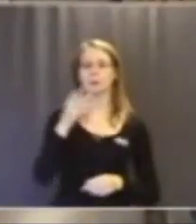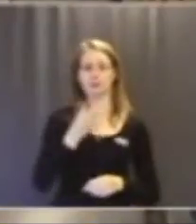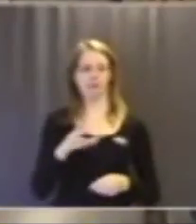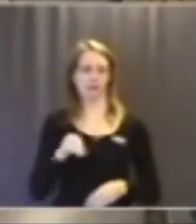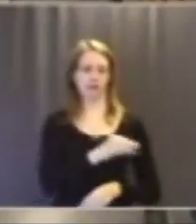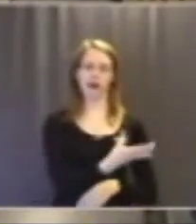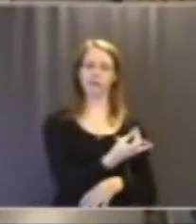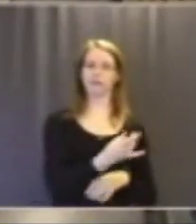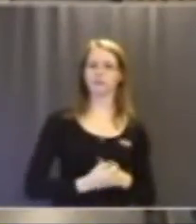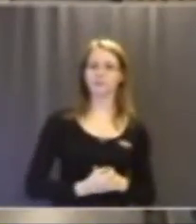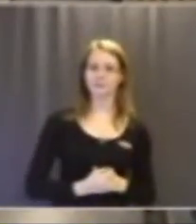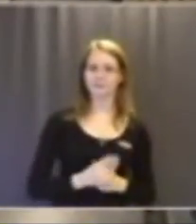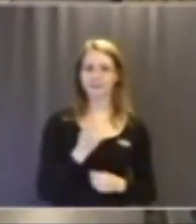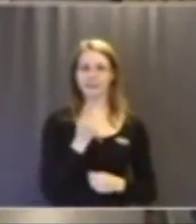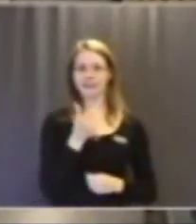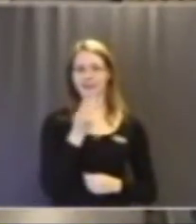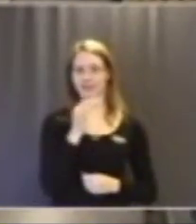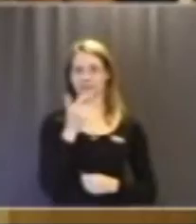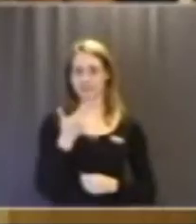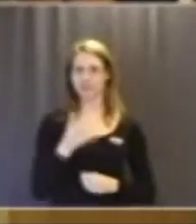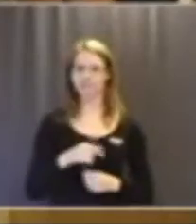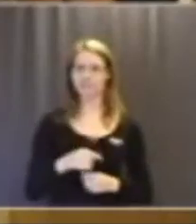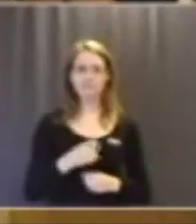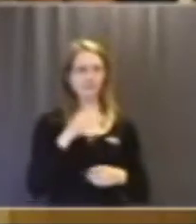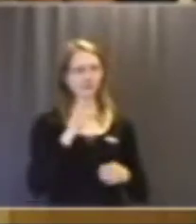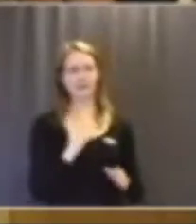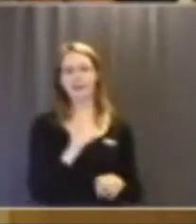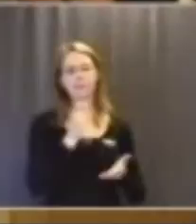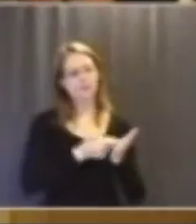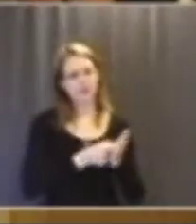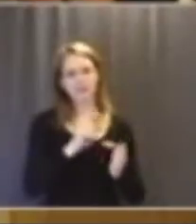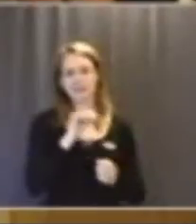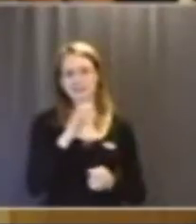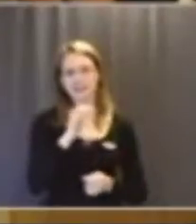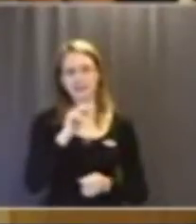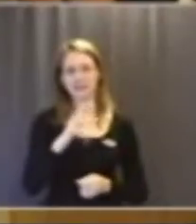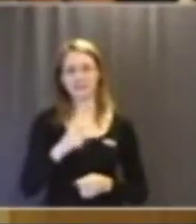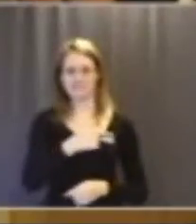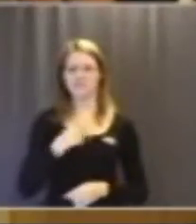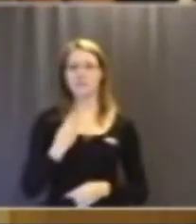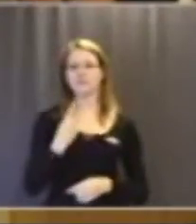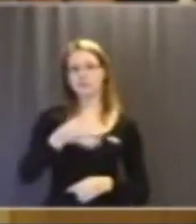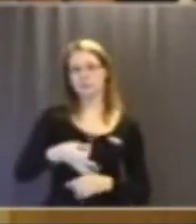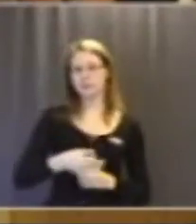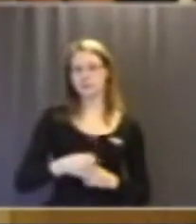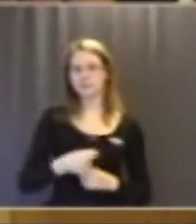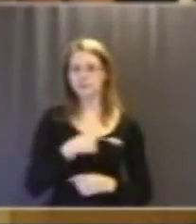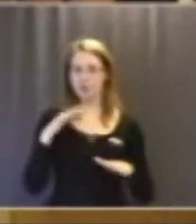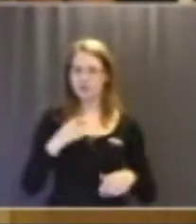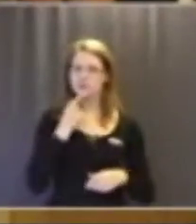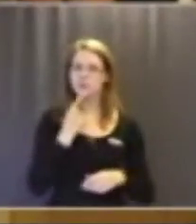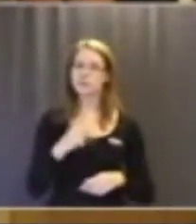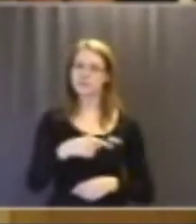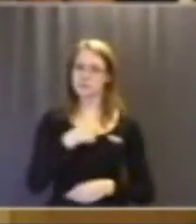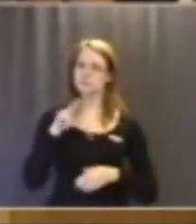Genmäle Kenneth Kindblom. Nej ordförande och Nils-Erik. För Vänsterpartiets del så har jag sagt detta och det står